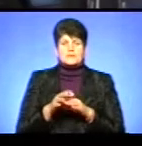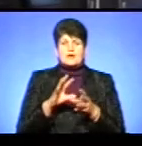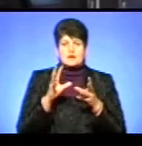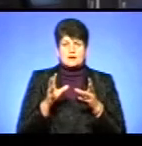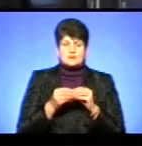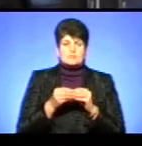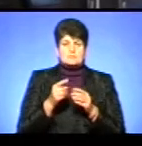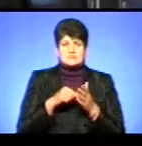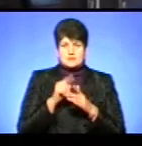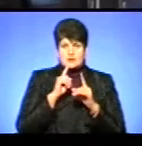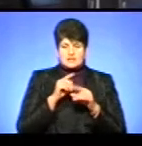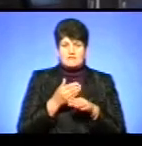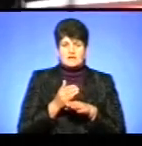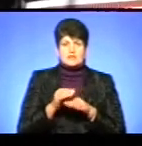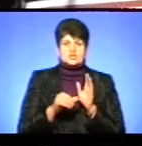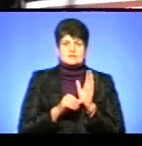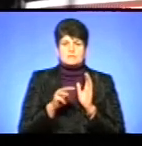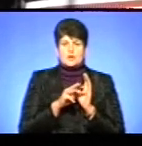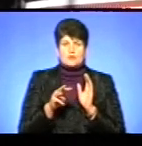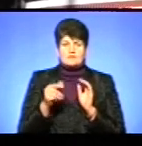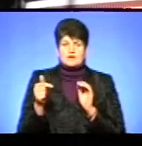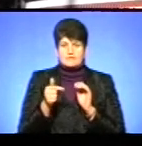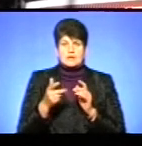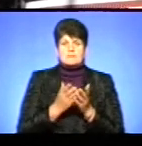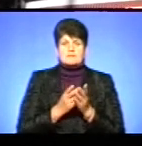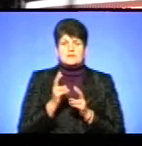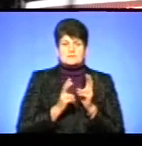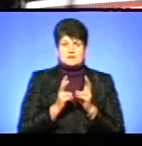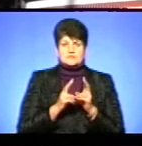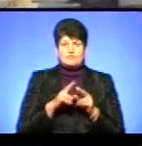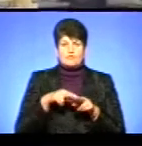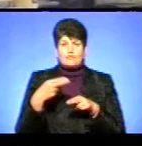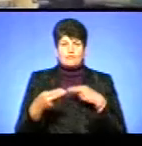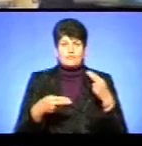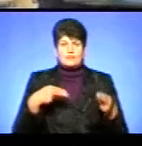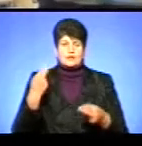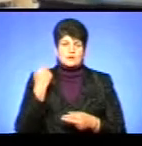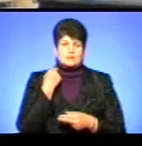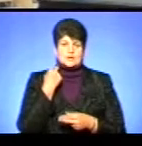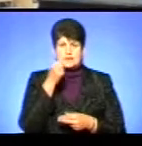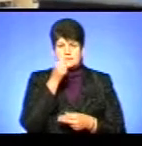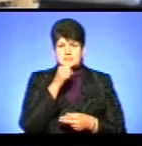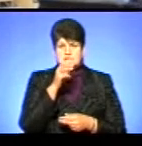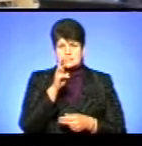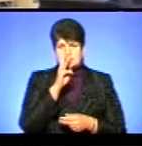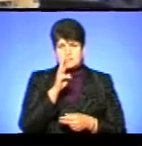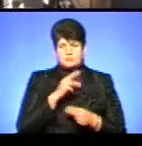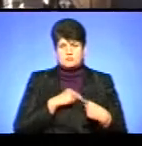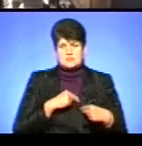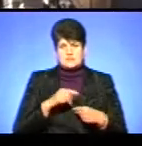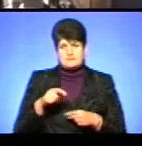міська рада виділила 6 мільйонів гривень, які підприємство спрямувало на погашення заборгованості місячної заробітної плати працівникам.